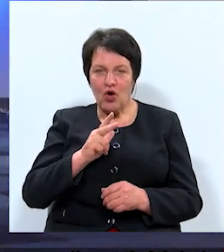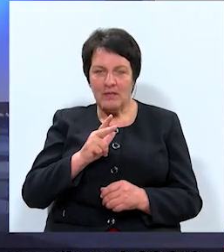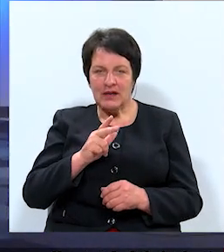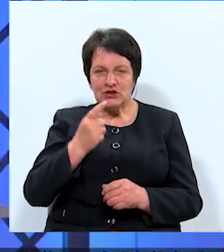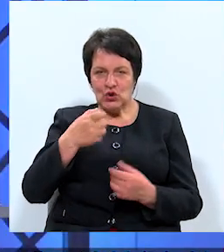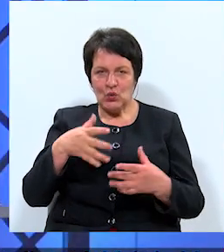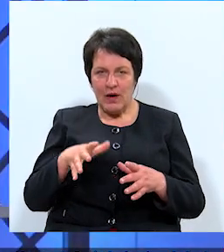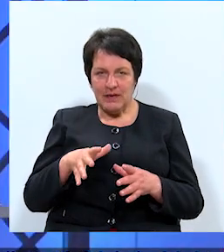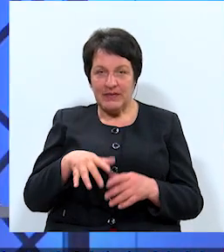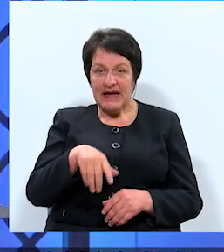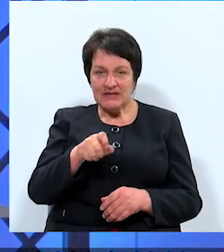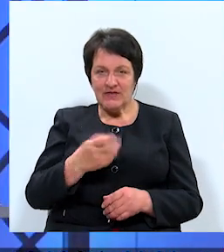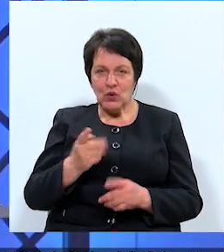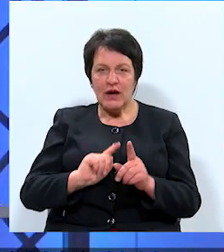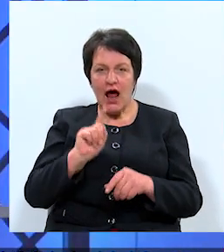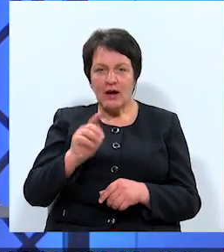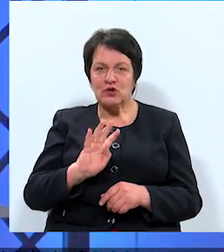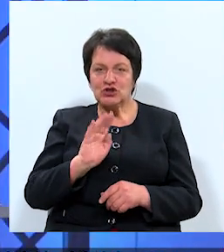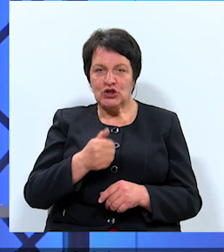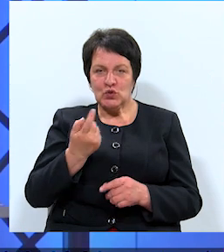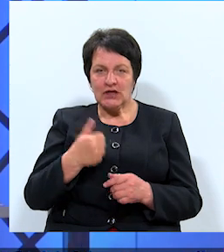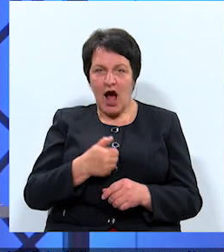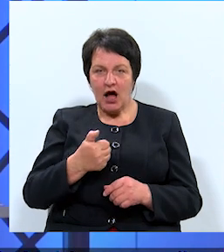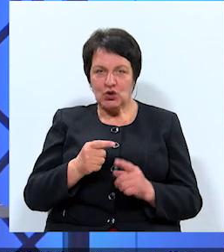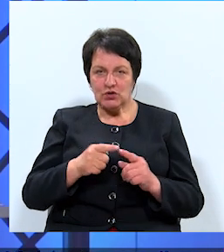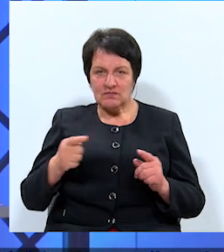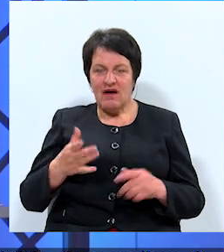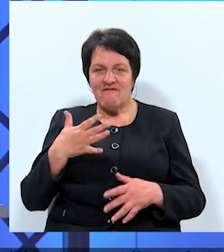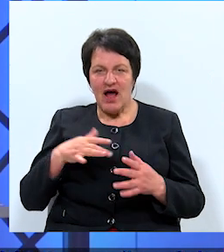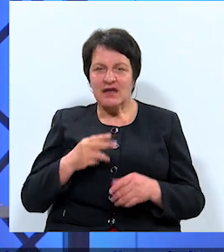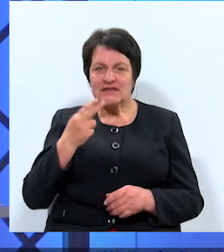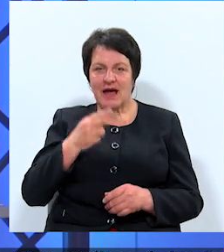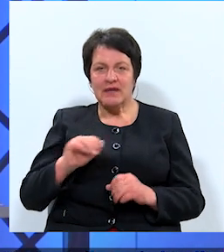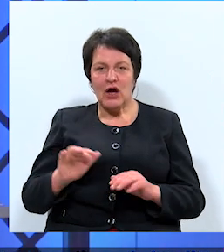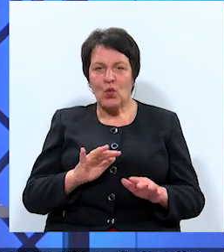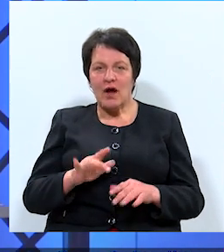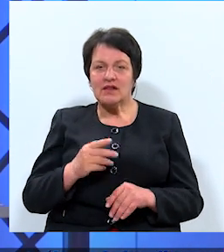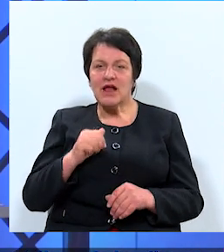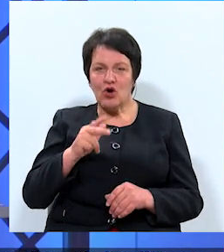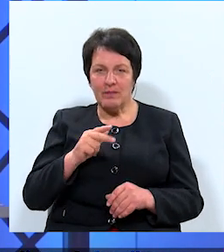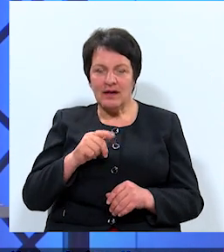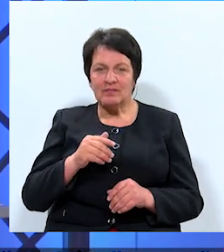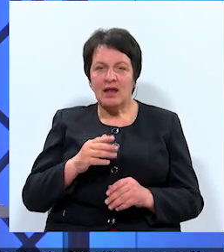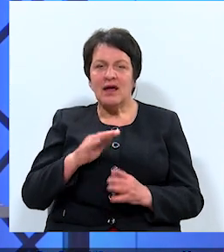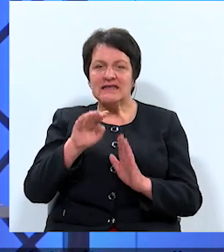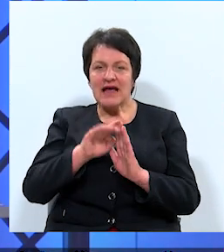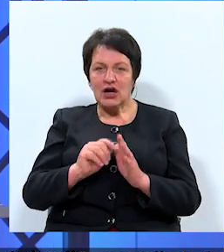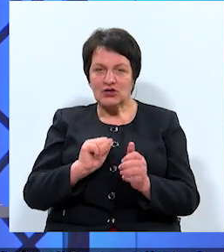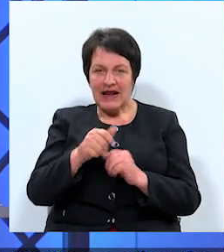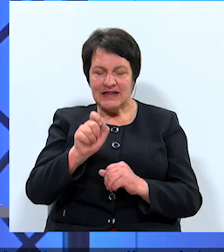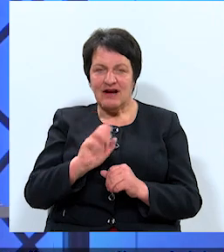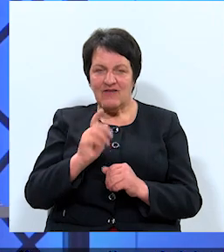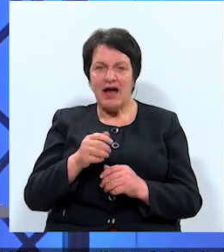domi. Cilvēki, kuri nākamos četrus gadus vēlas saimniekot Daugavpilī sarakstu līderi, mēram atkandidāti vai viņu